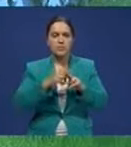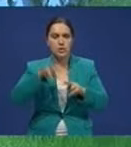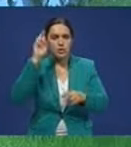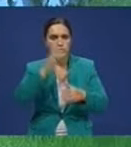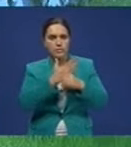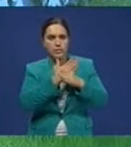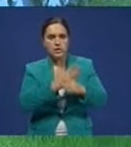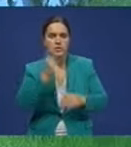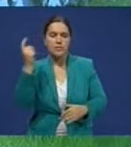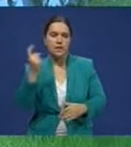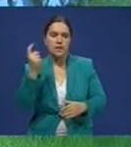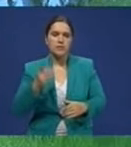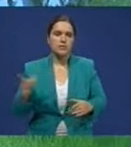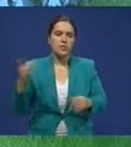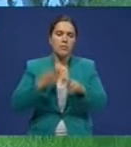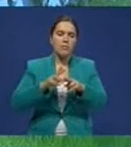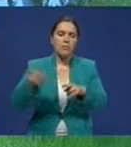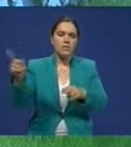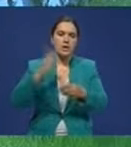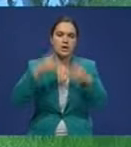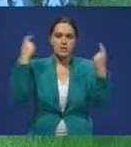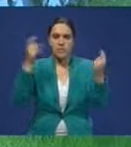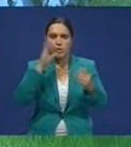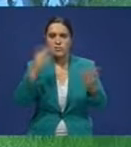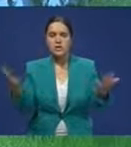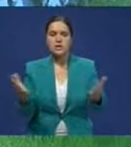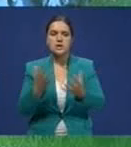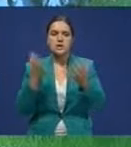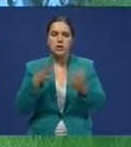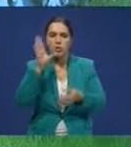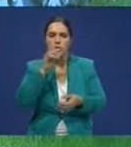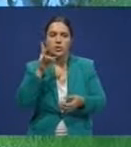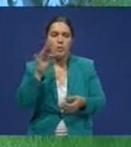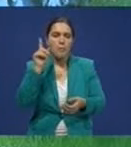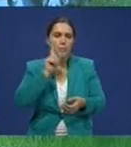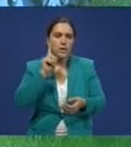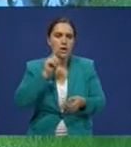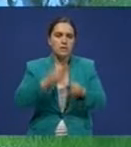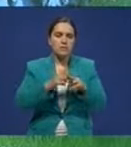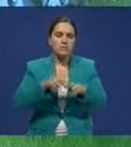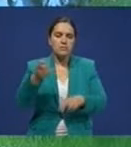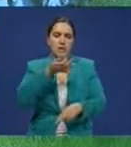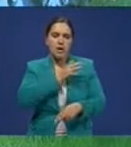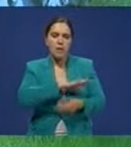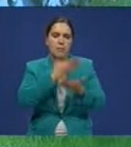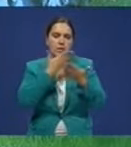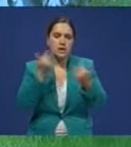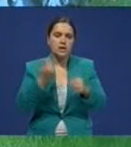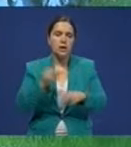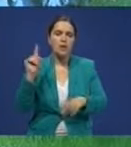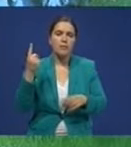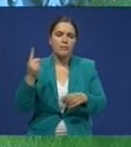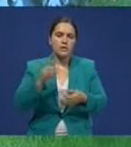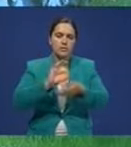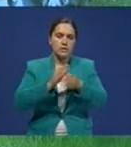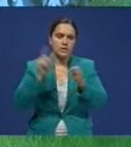Благодаря господдержке хозяйством региона смушковую породу сохранить удалось, но пока породистые овцы дохода хозяйством не